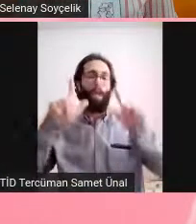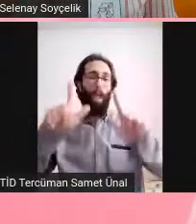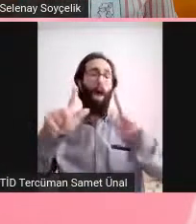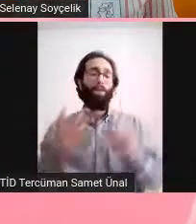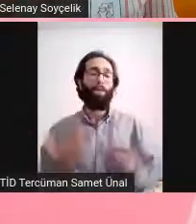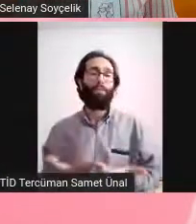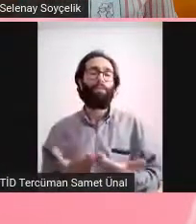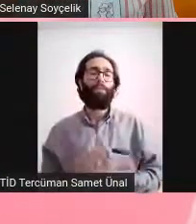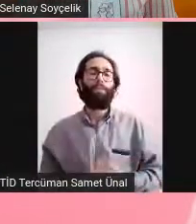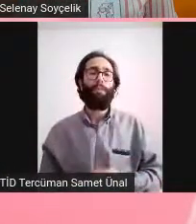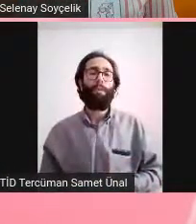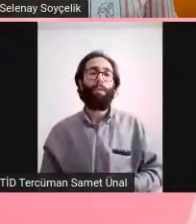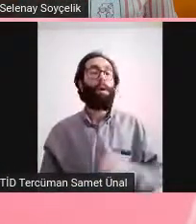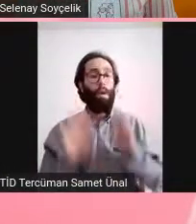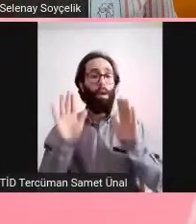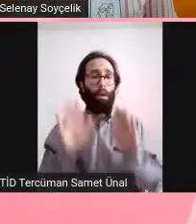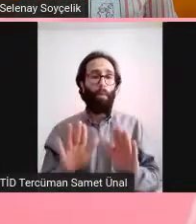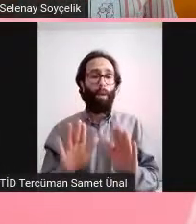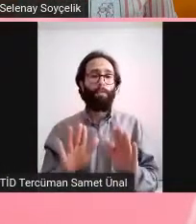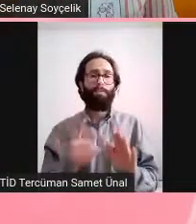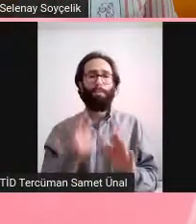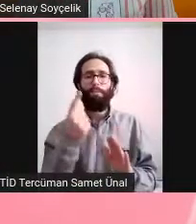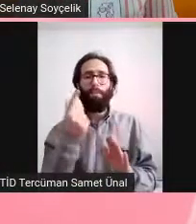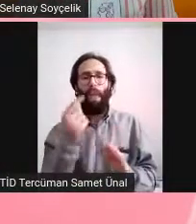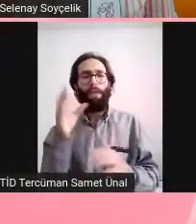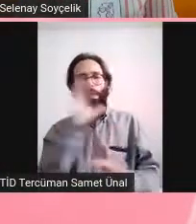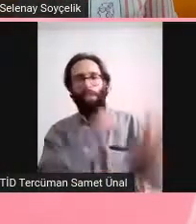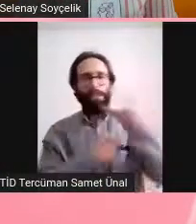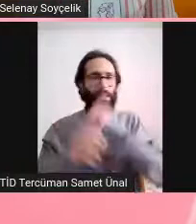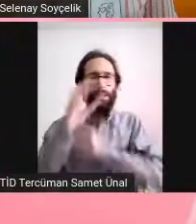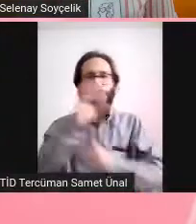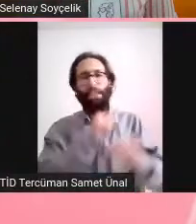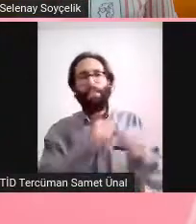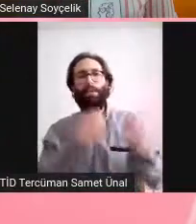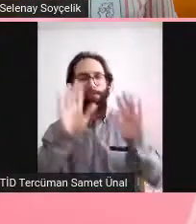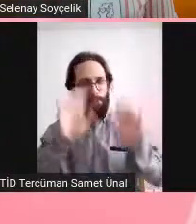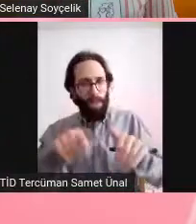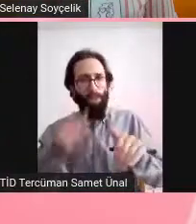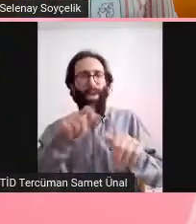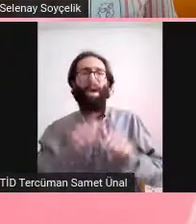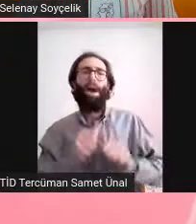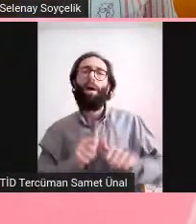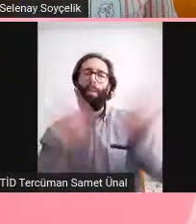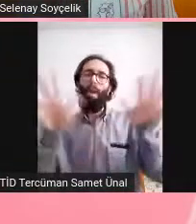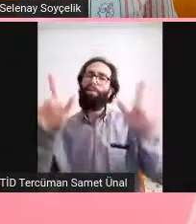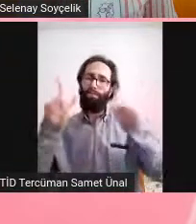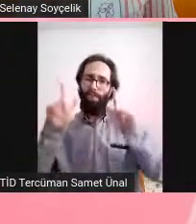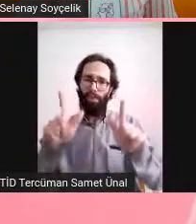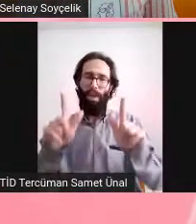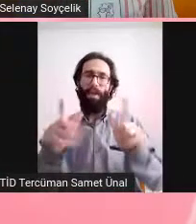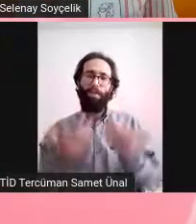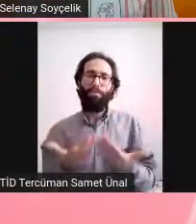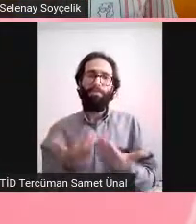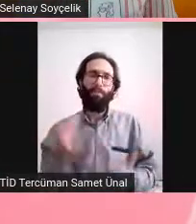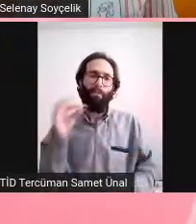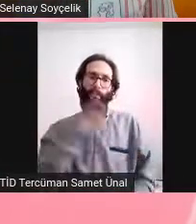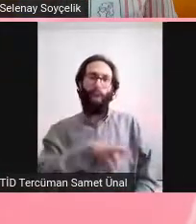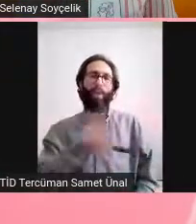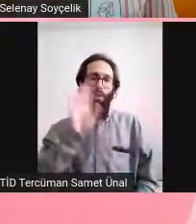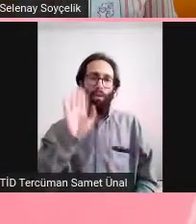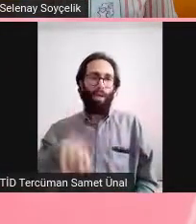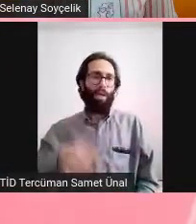işte daha gizli tutulan şeyler varsa onların da açılmasında fayda var. Hani insanları paniğe